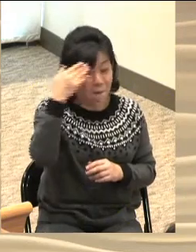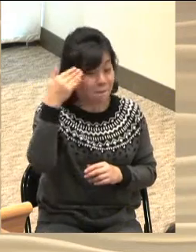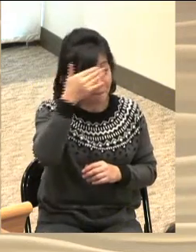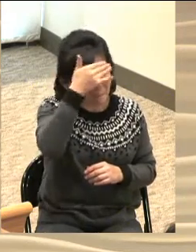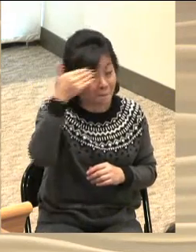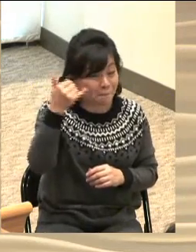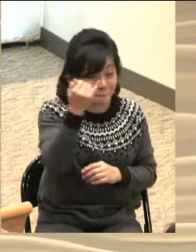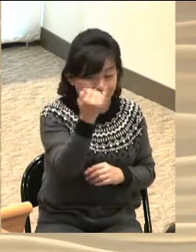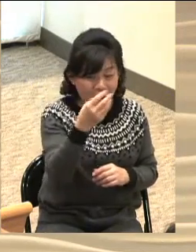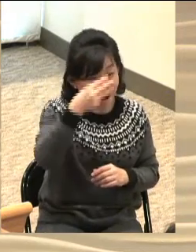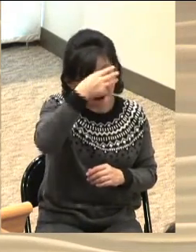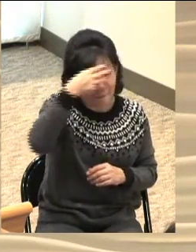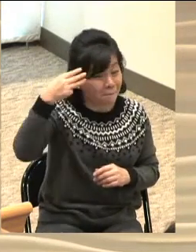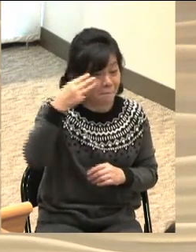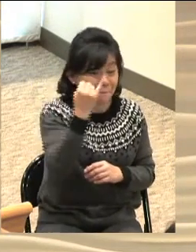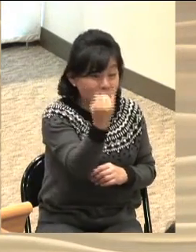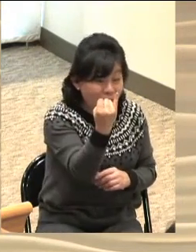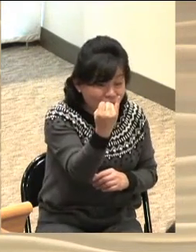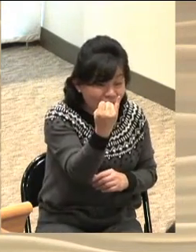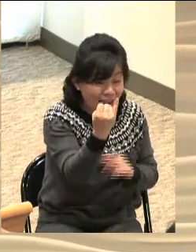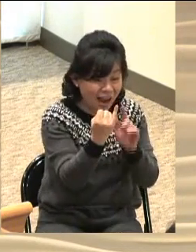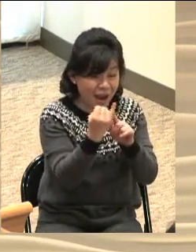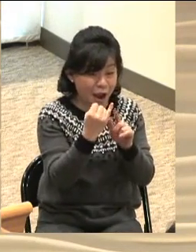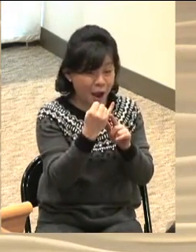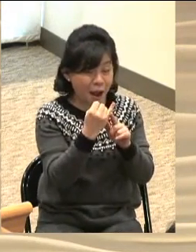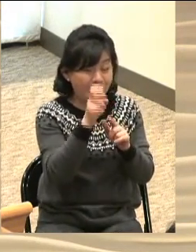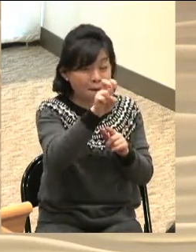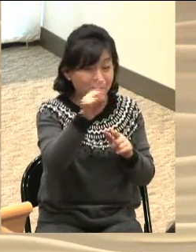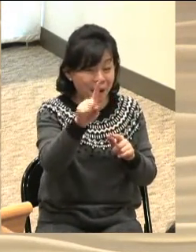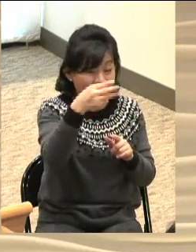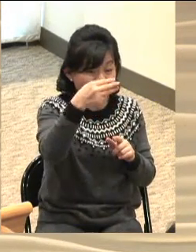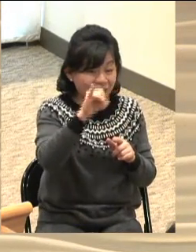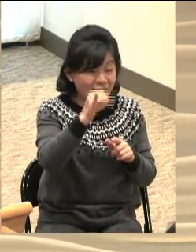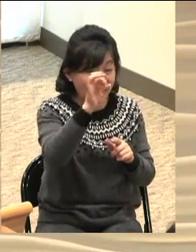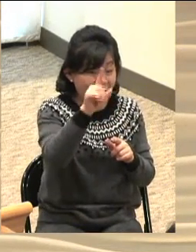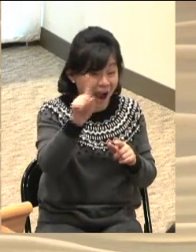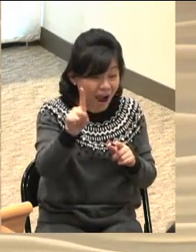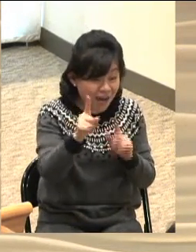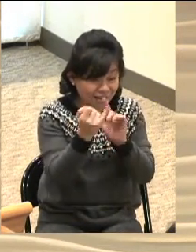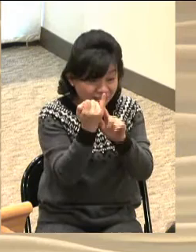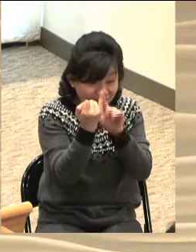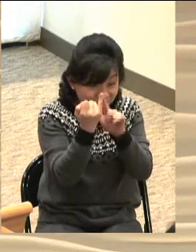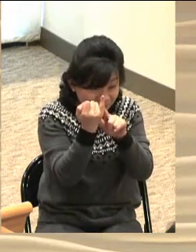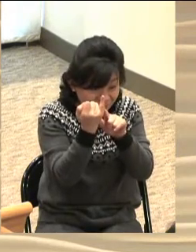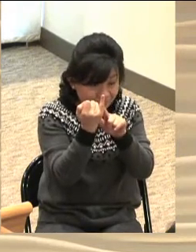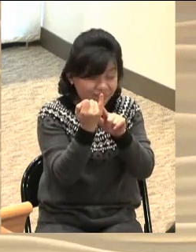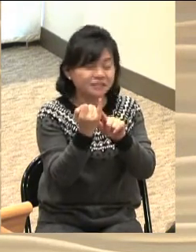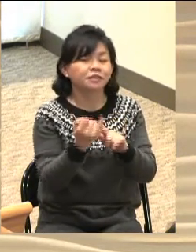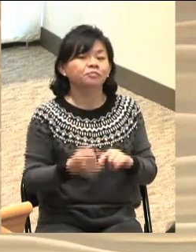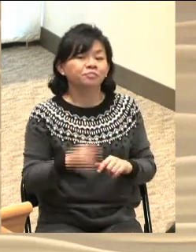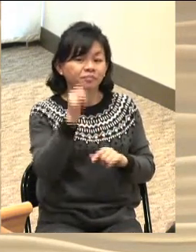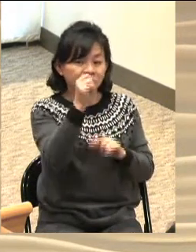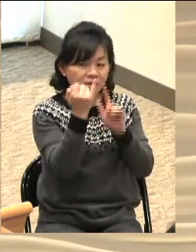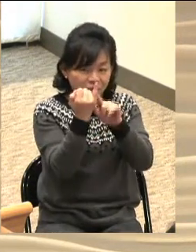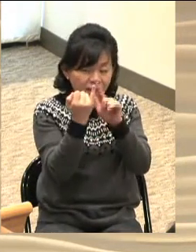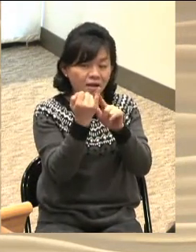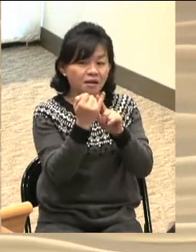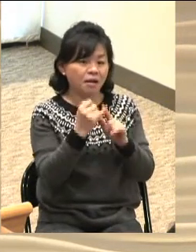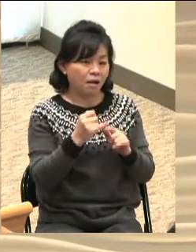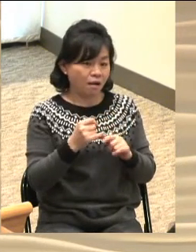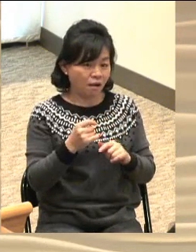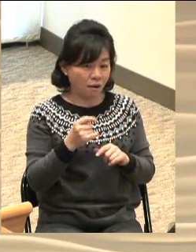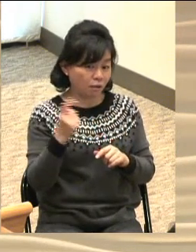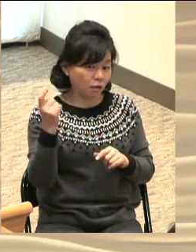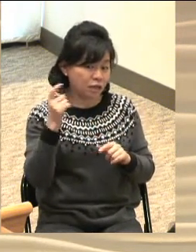수태고지를 믿었습니다 믿는다고 고백하였을 뿐 아니라 그 천사가 떠나자마자 일어나 엘리사벳에게로 달려가